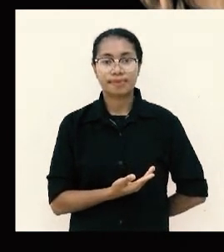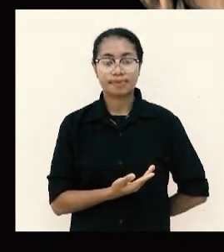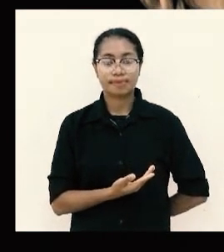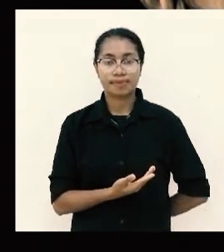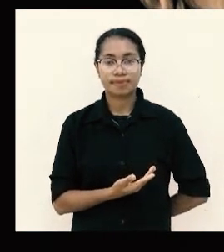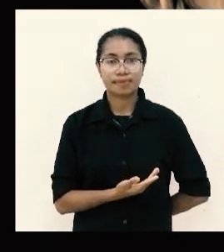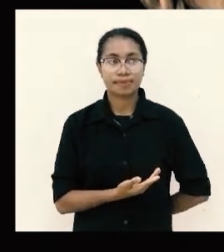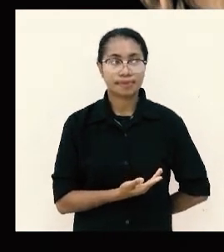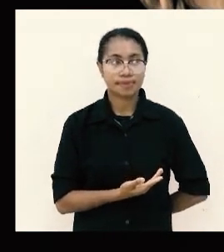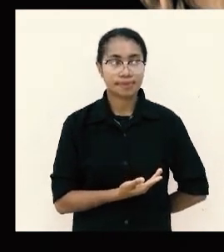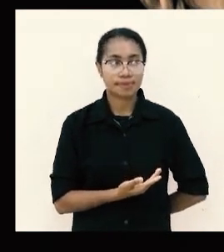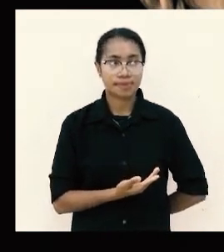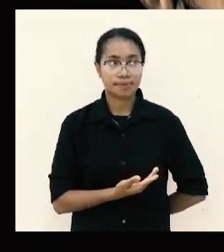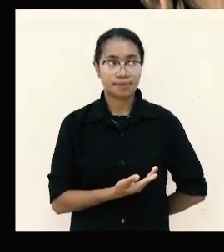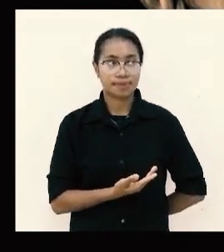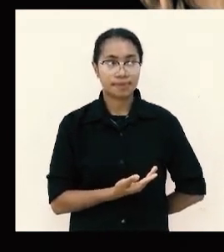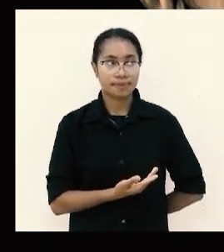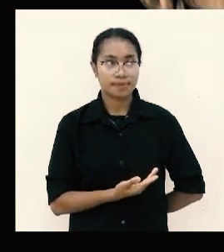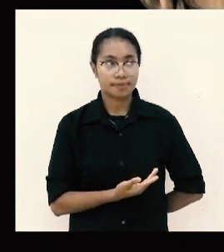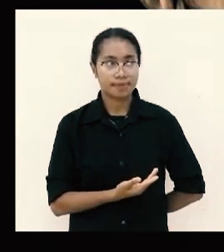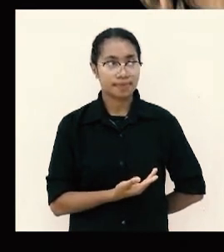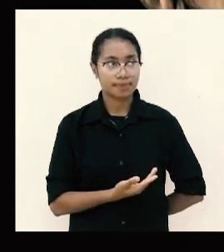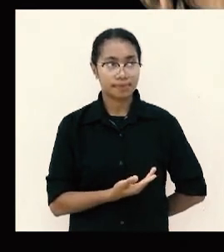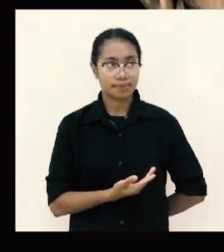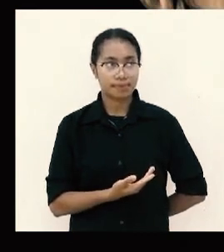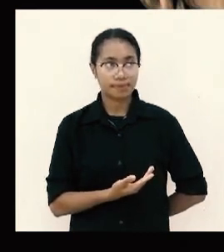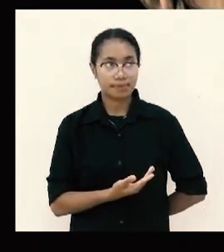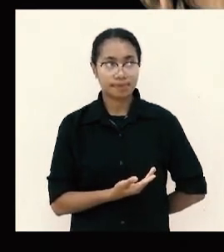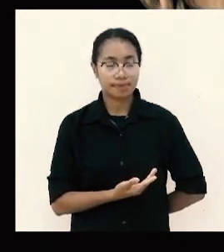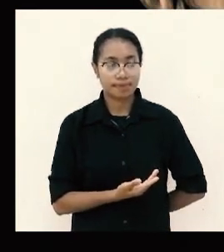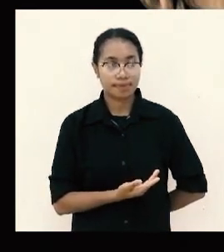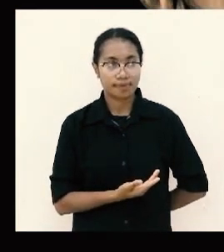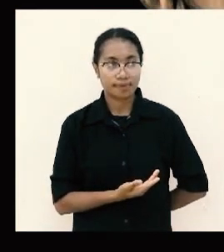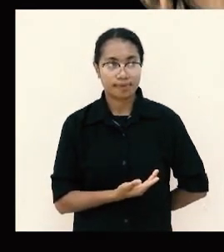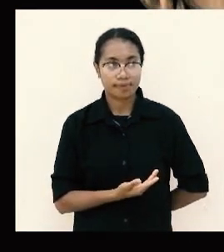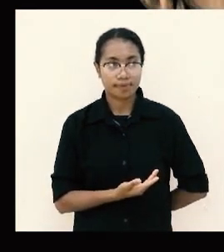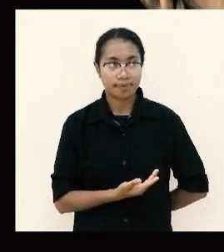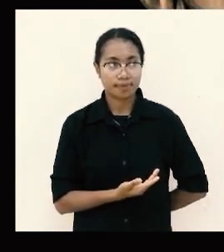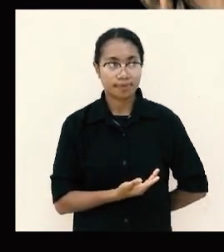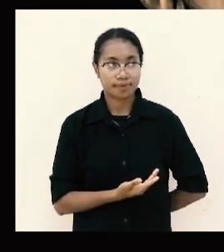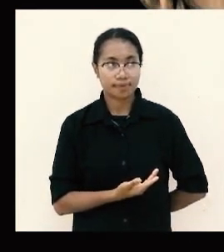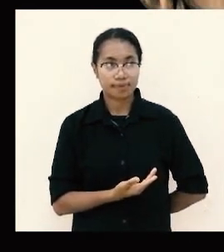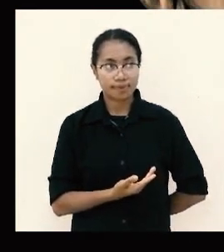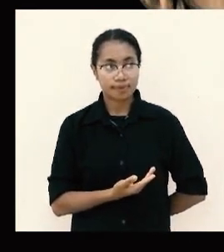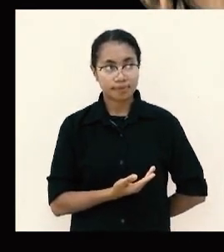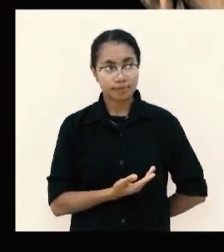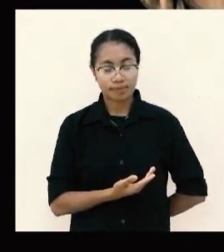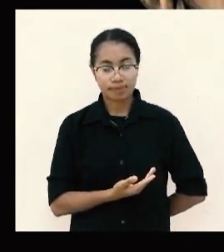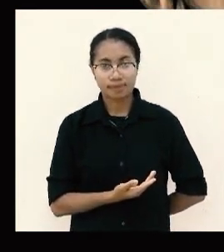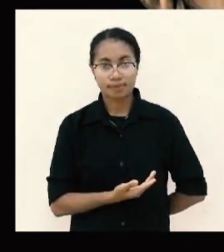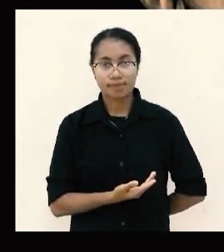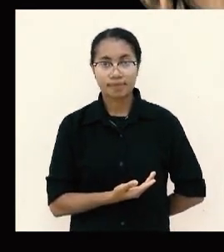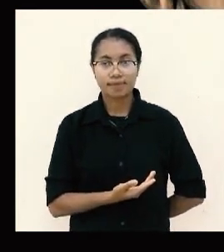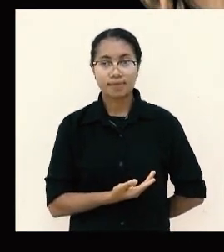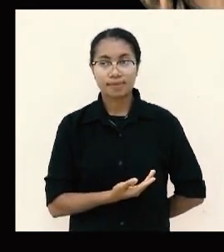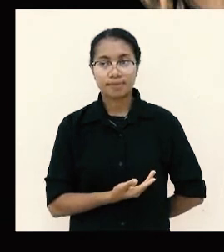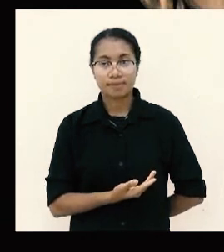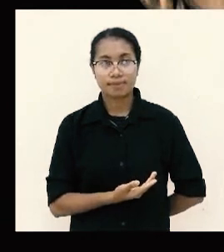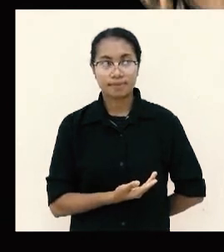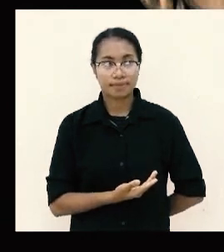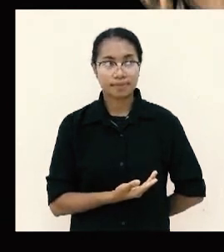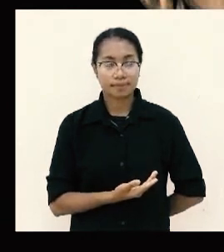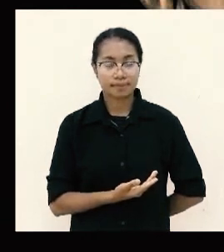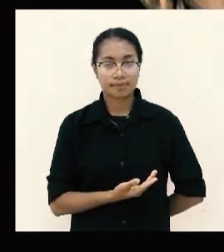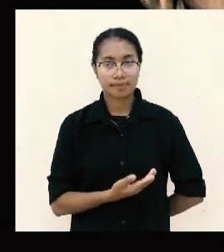pikiranmu dan perasaanmu pikiran dan perasaan jemaat Filipi bertumbuh kembali untuk